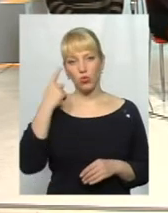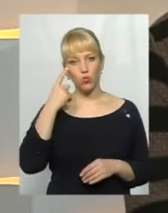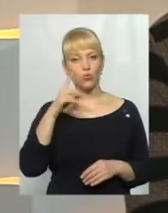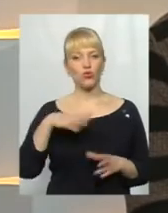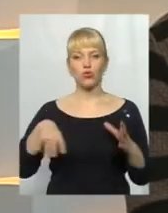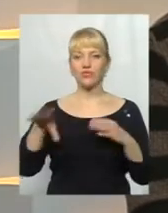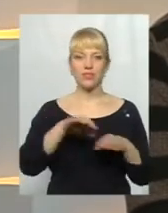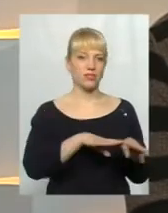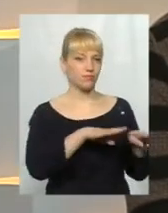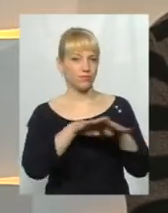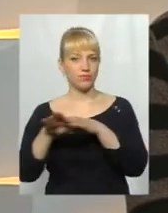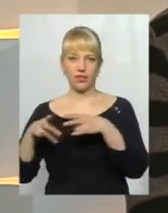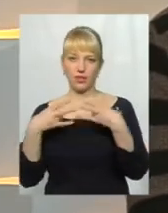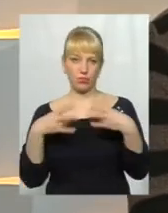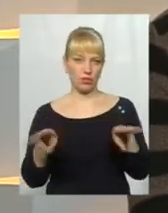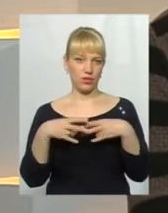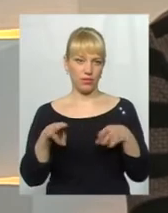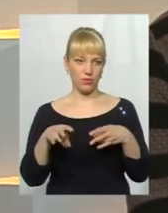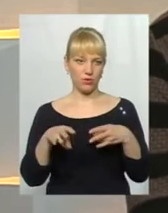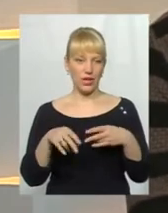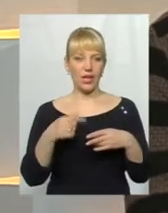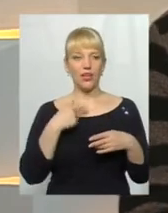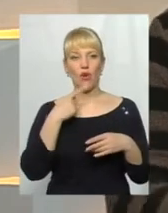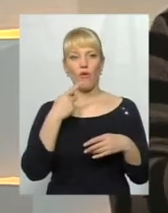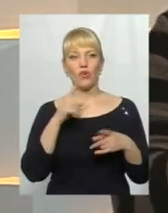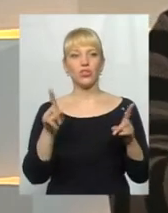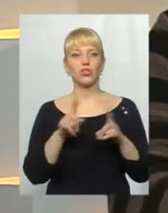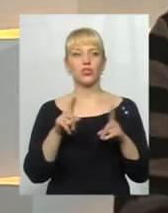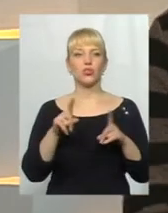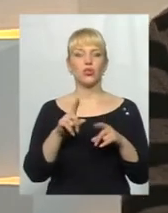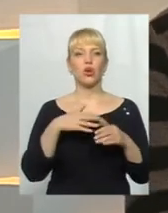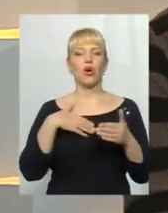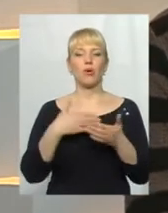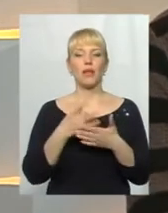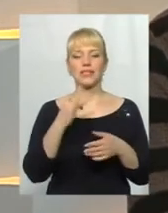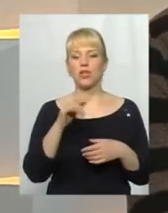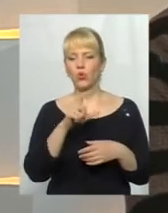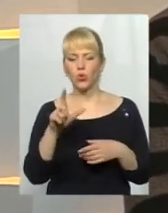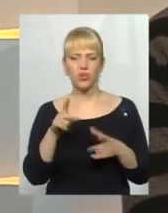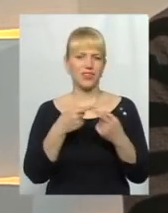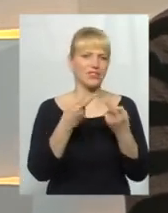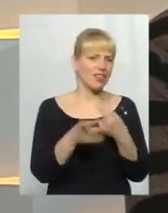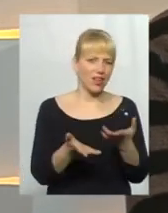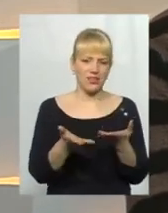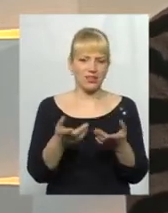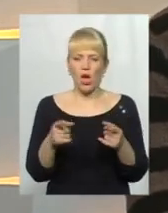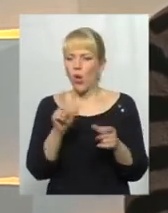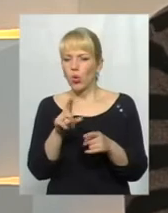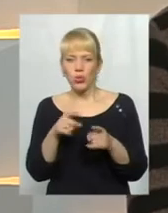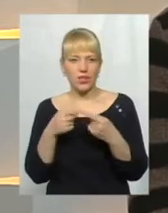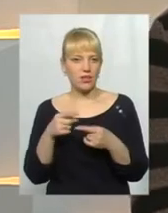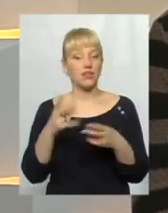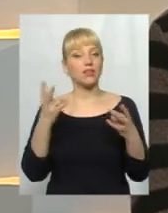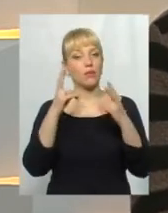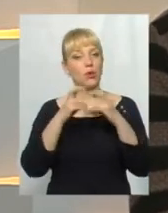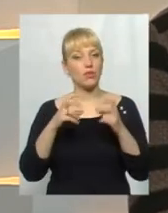варто було б стрихти і заявляти, що громадський рух там якийсь не такий і люди не такі. Потрібно розбиратися в